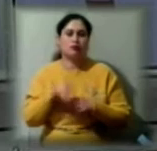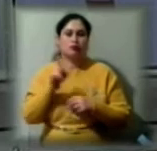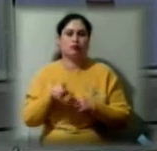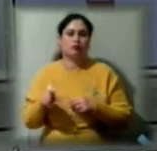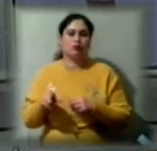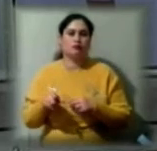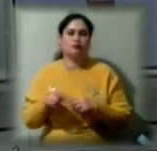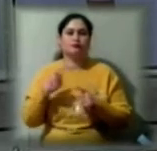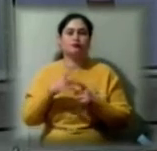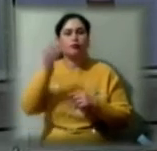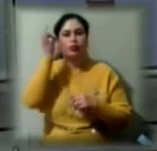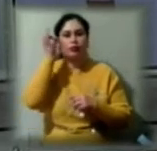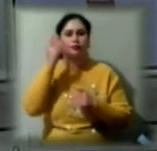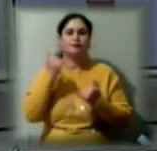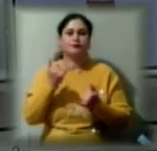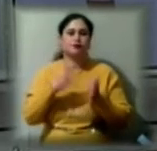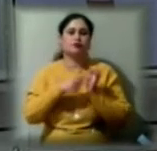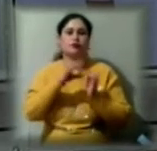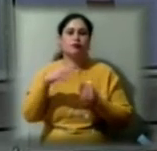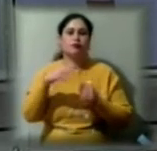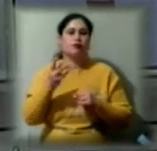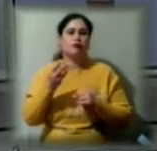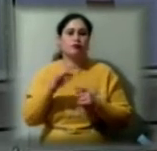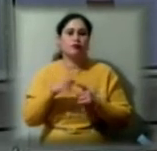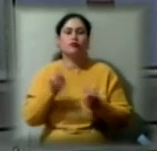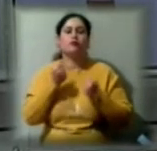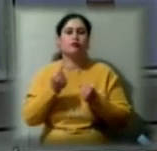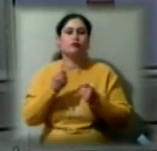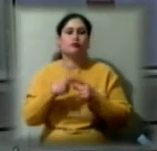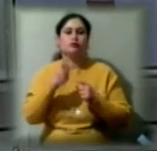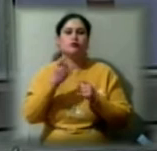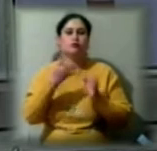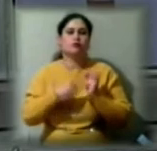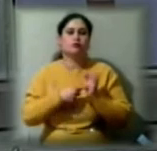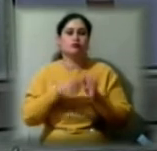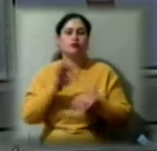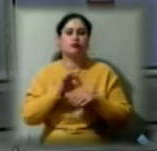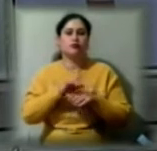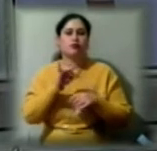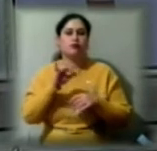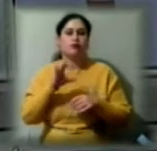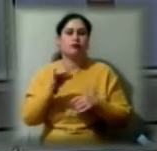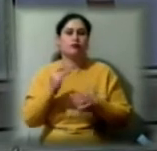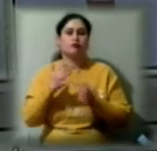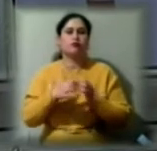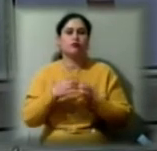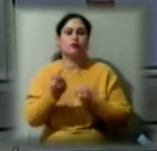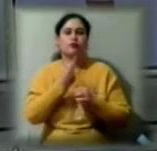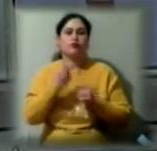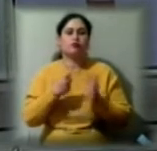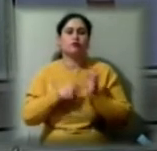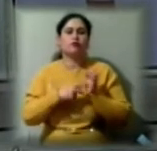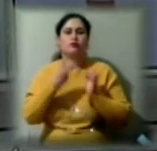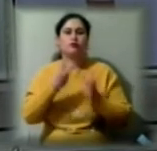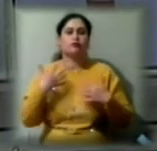Нагадаємо, на 7 травня на Херсонщині підтверджено 146 випадків коронавірусної інфекції. Із них 62 людини одужали,